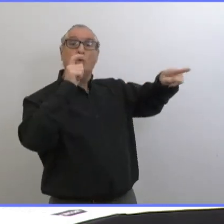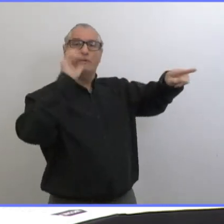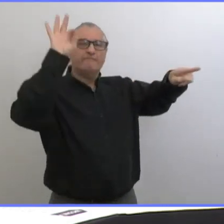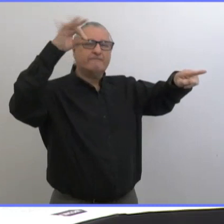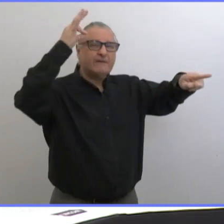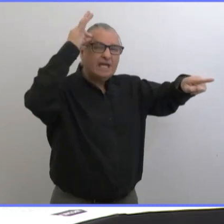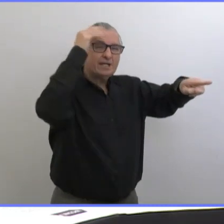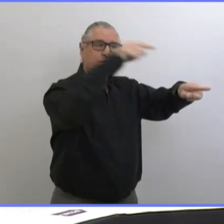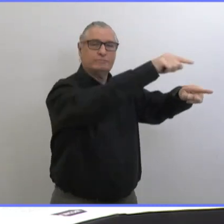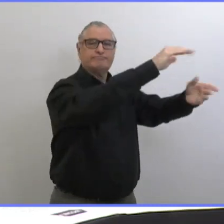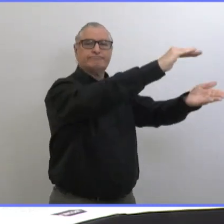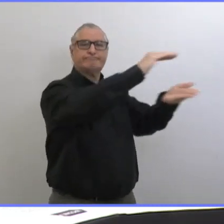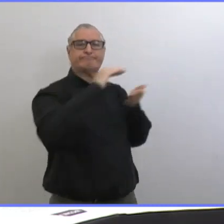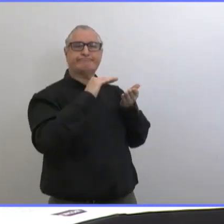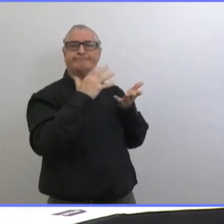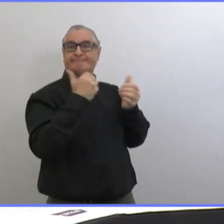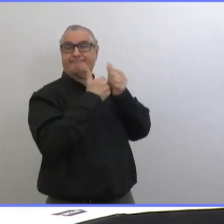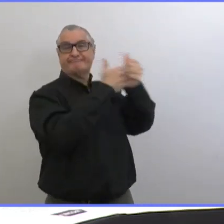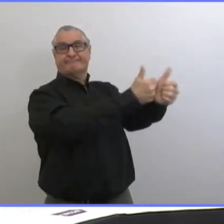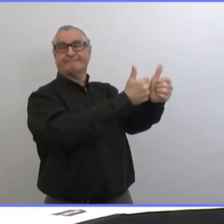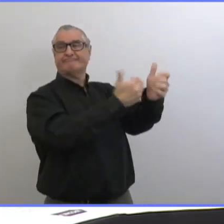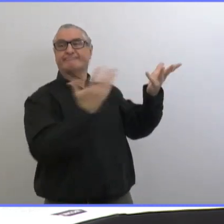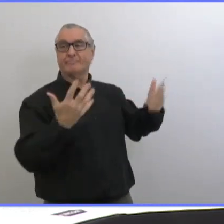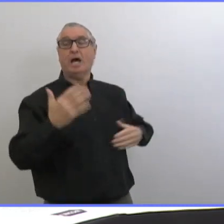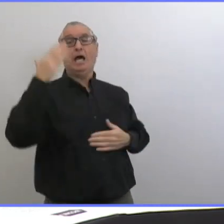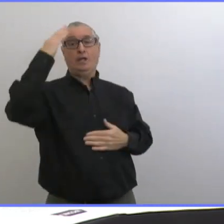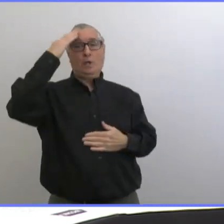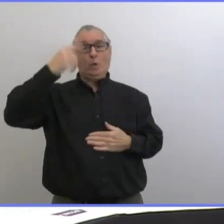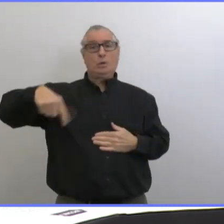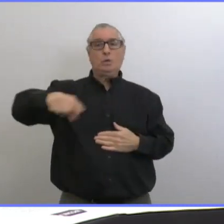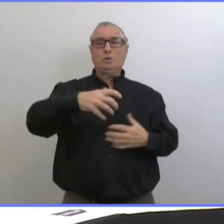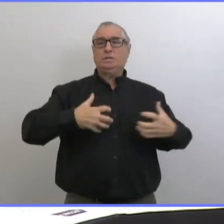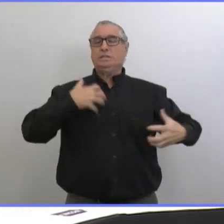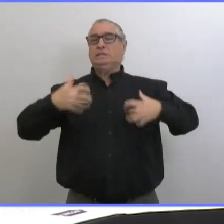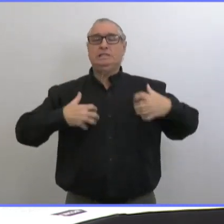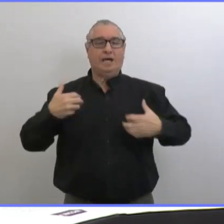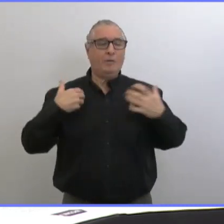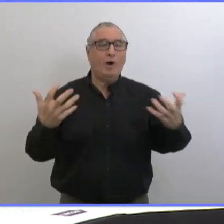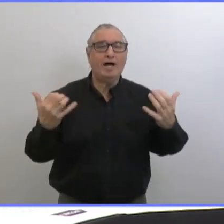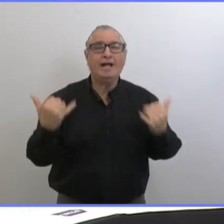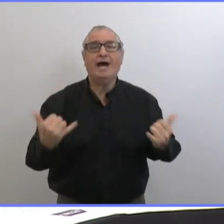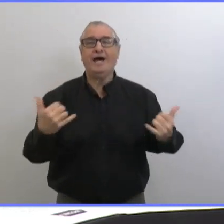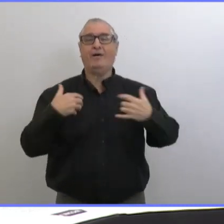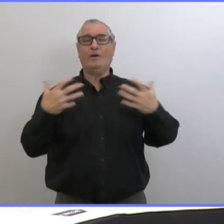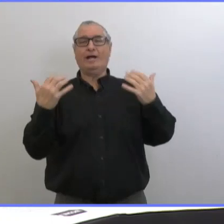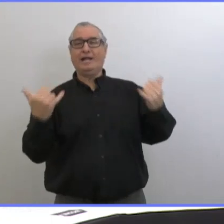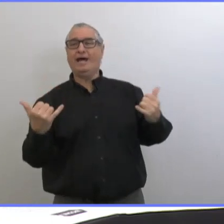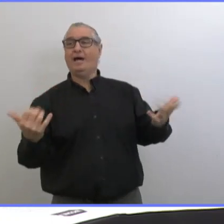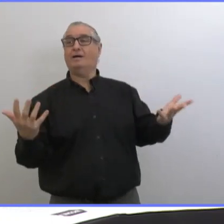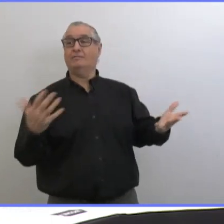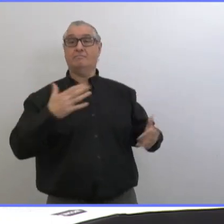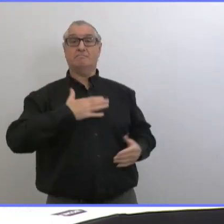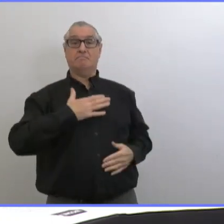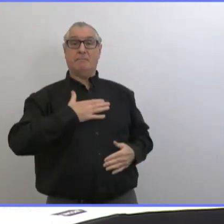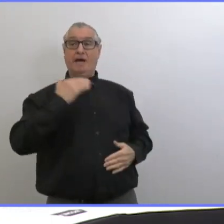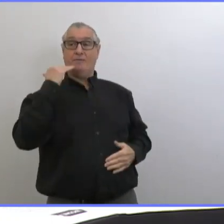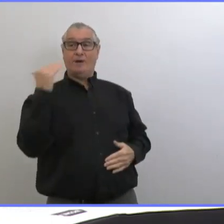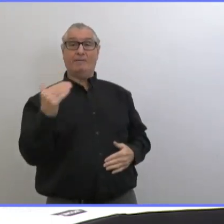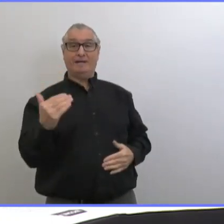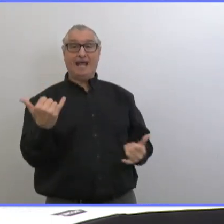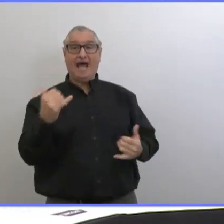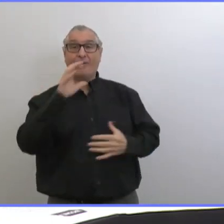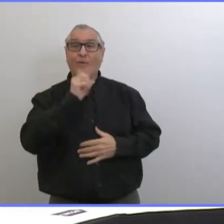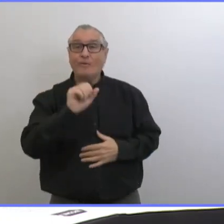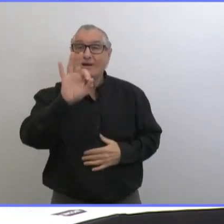Mais je sais que les Manitobains veulent être admissibles. Ils ont hâte. J'ai parlé à ma propre grand-mère. Elle a